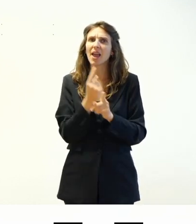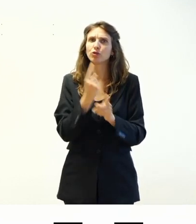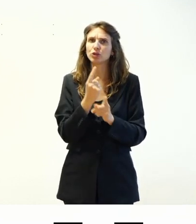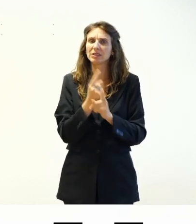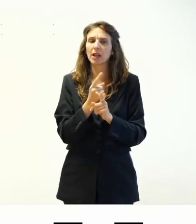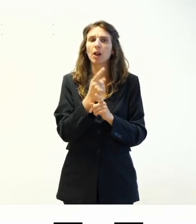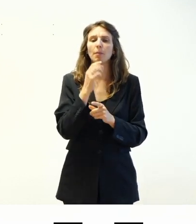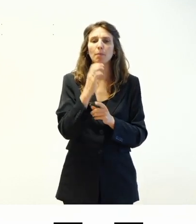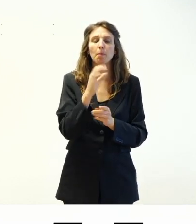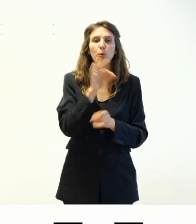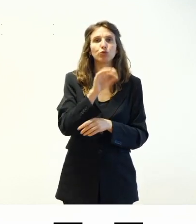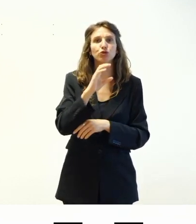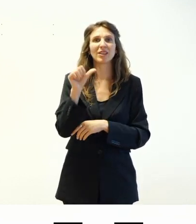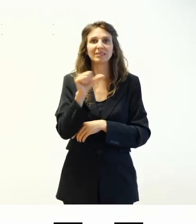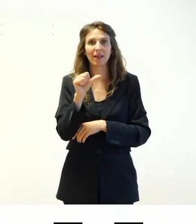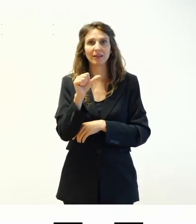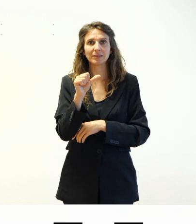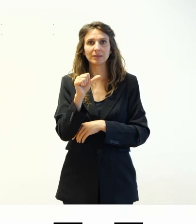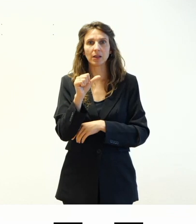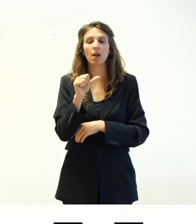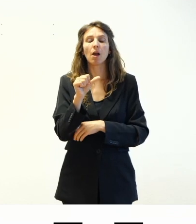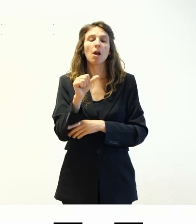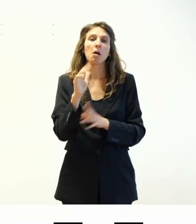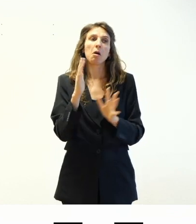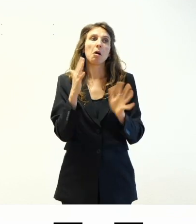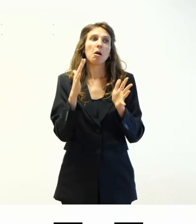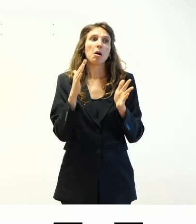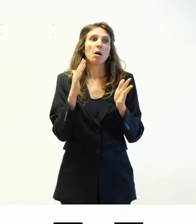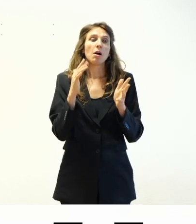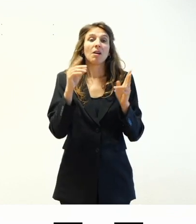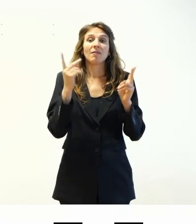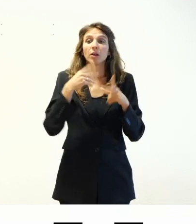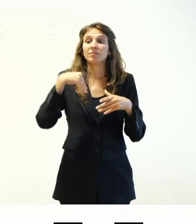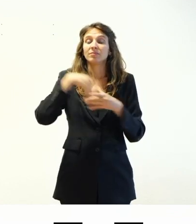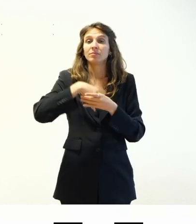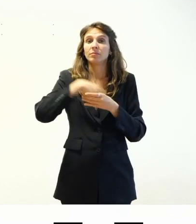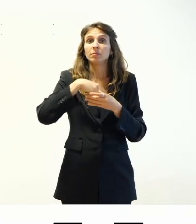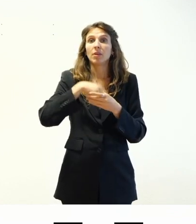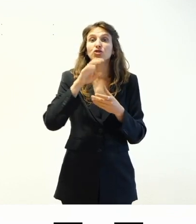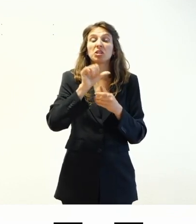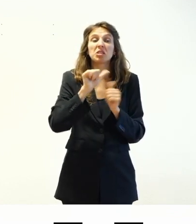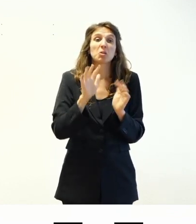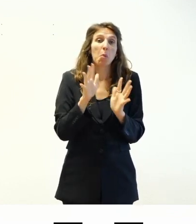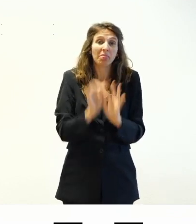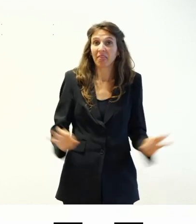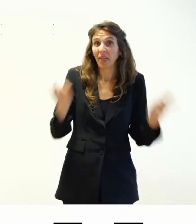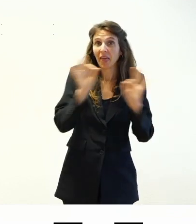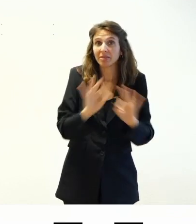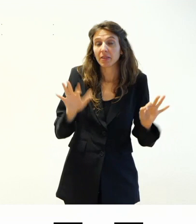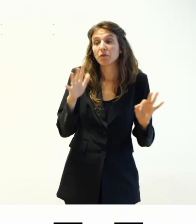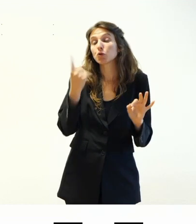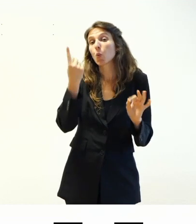.css che però potenzialmente può anche non contenere niente di css ma soltanto un